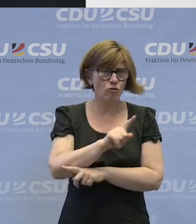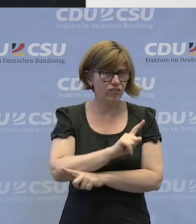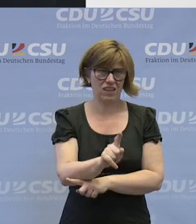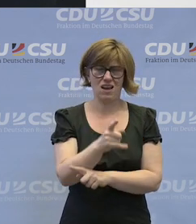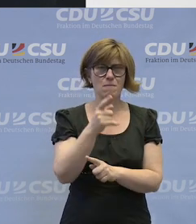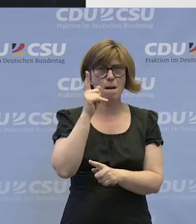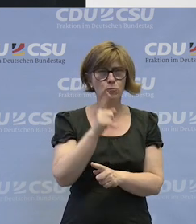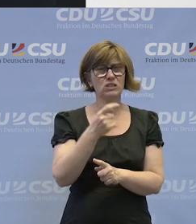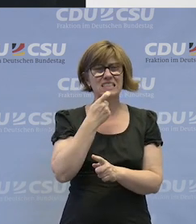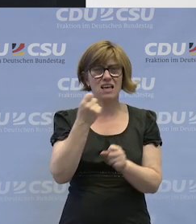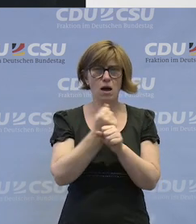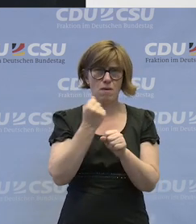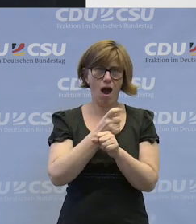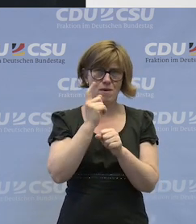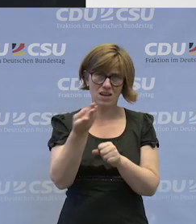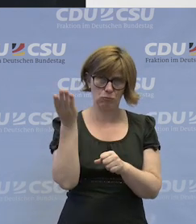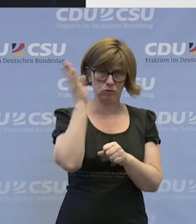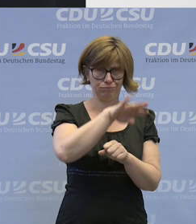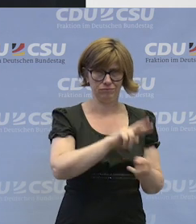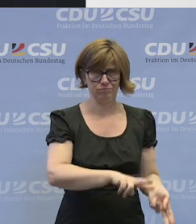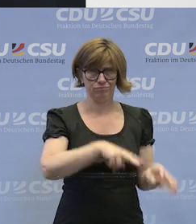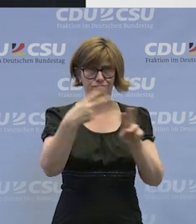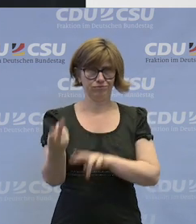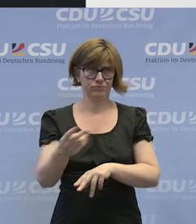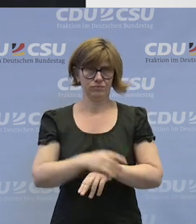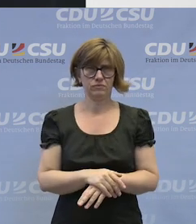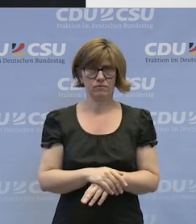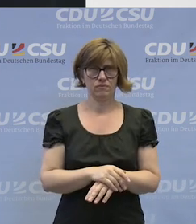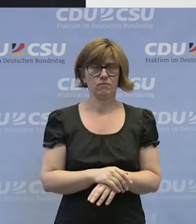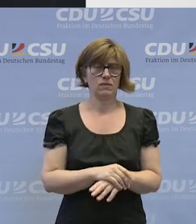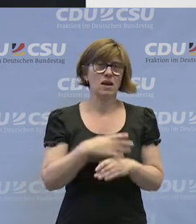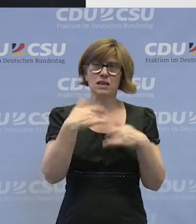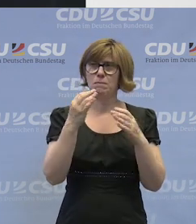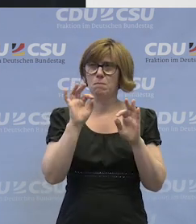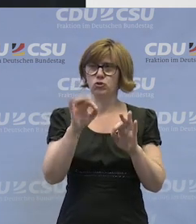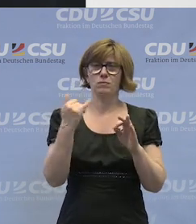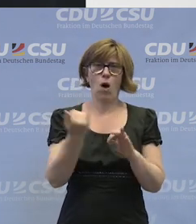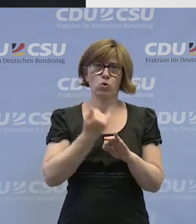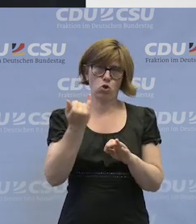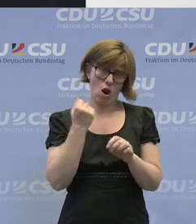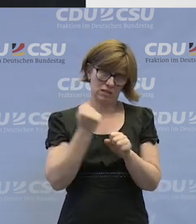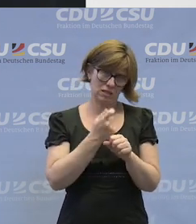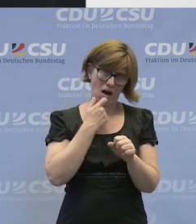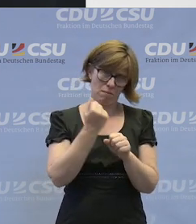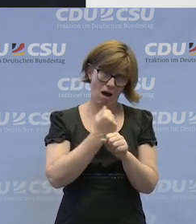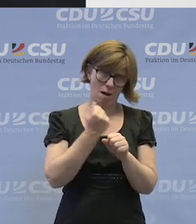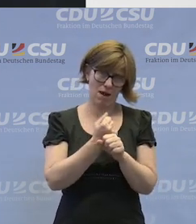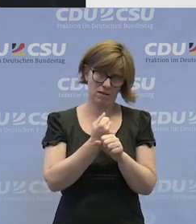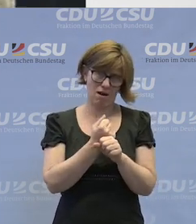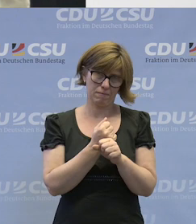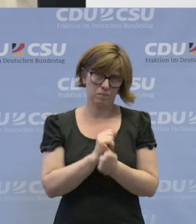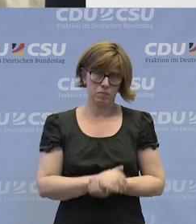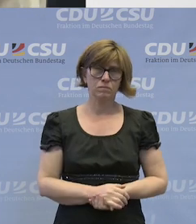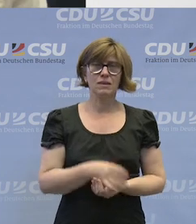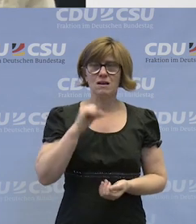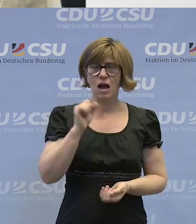das müssten die Sachbearbeiter können. Es gibt bestimmt auch ganz tolle Sachbearbeiter bei der Bundesagentur für Arbeit. Das kann